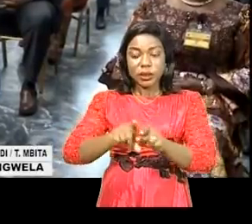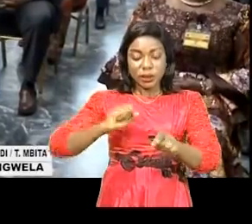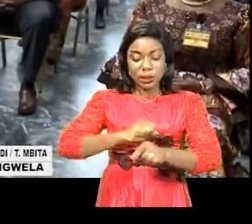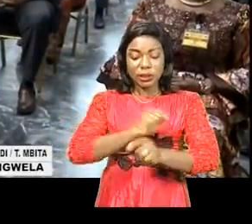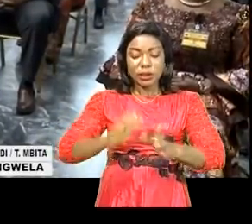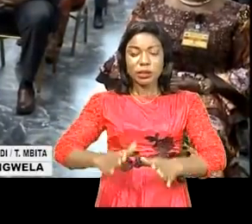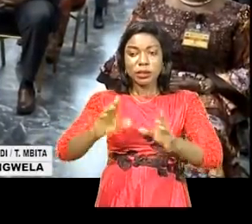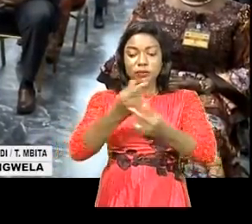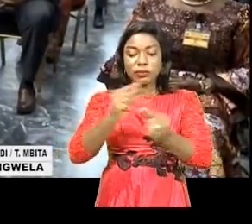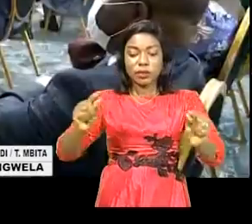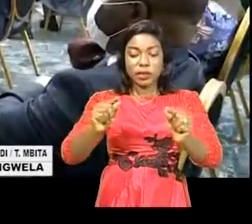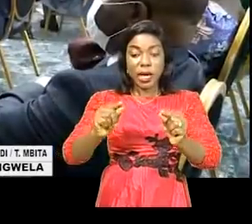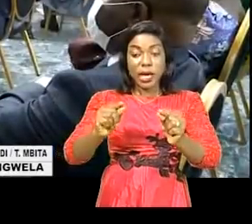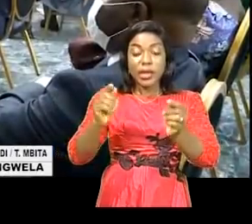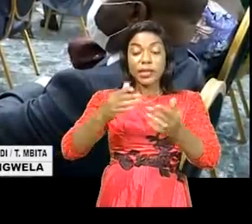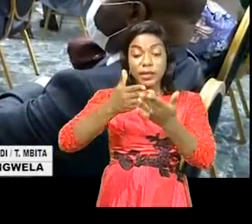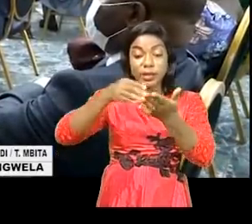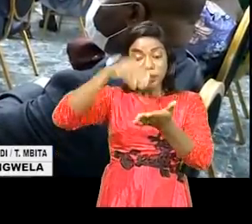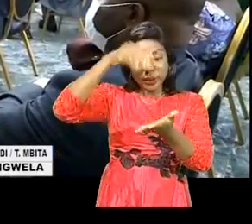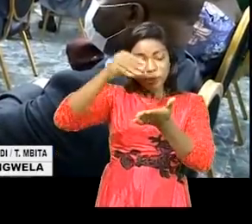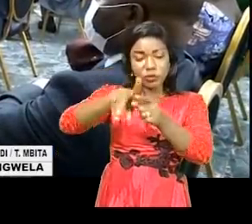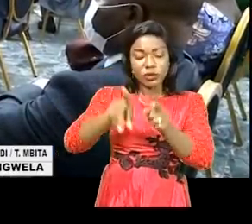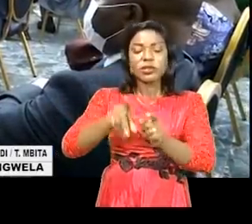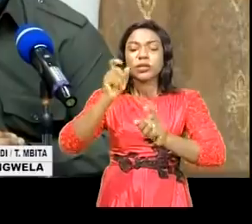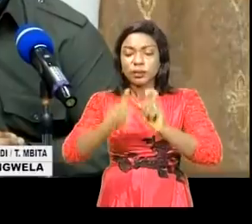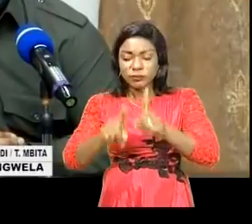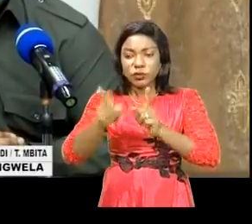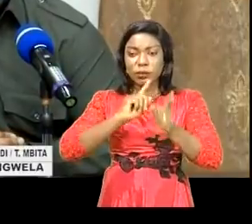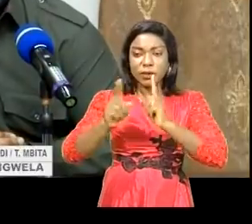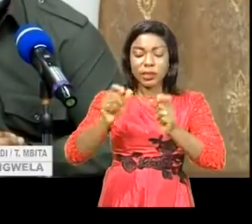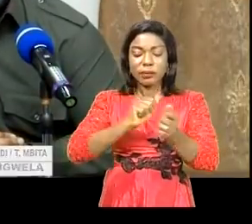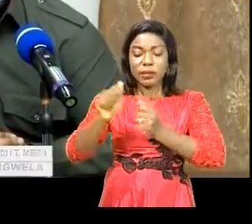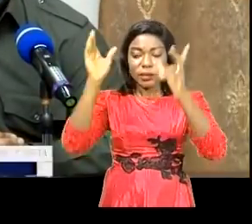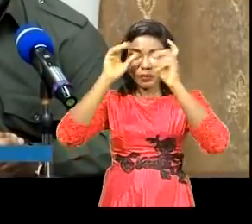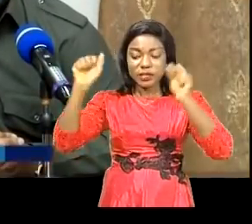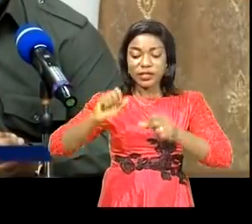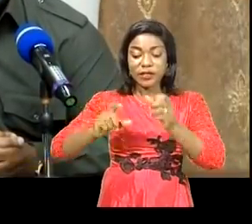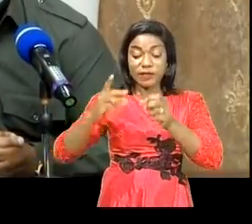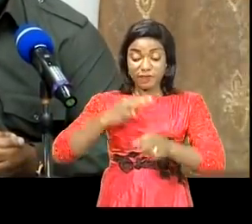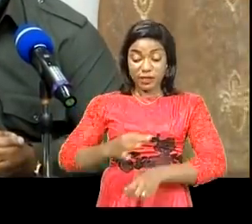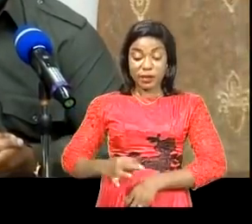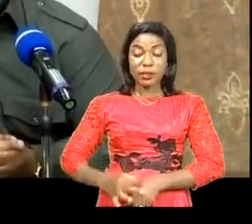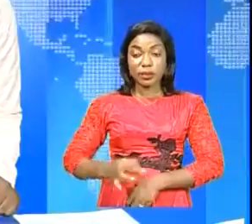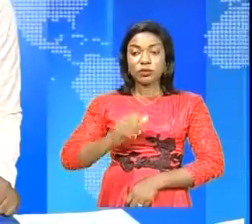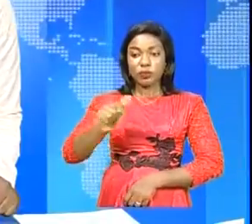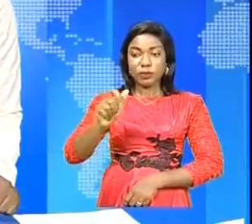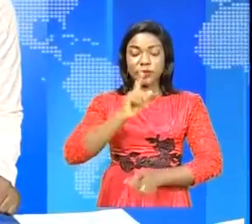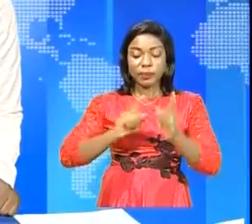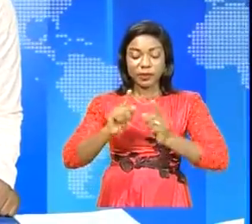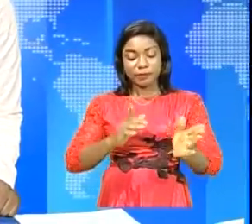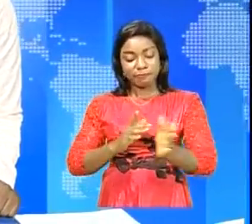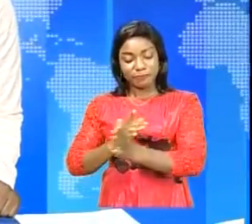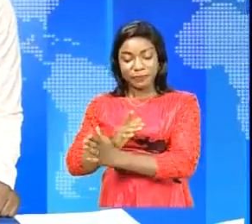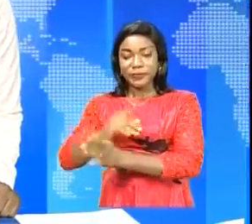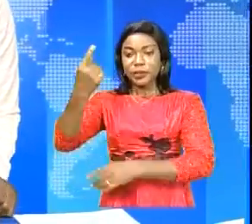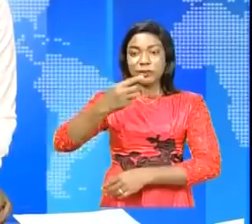tout comme la gratuité de l'enseignement, sont autant d'autres sujets évoqués par le président, Félix-Antoine Tshisekedi-Chilombo. Le